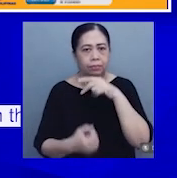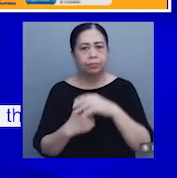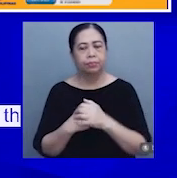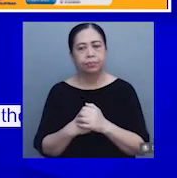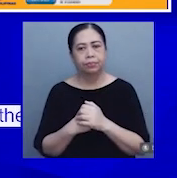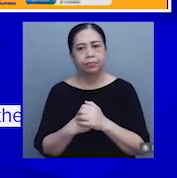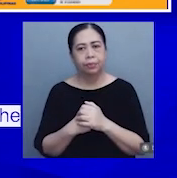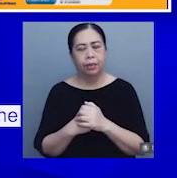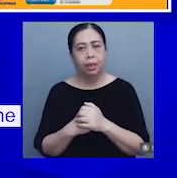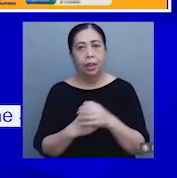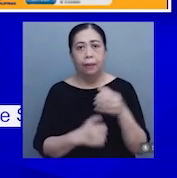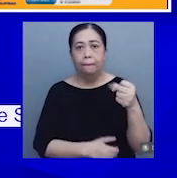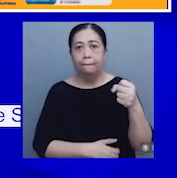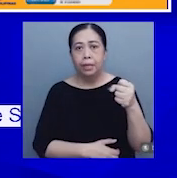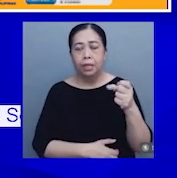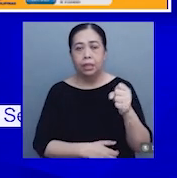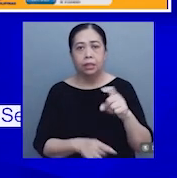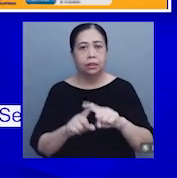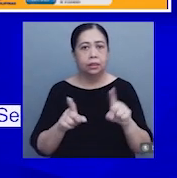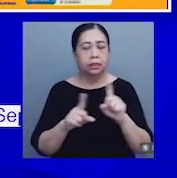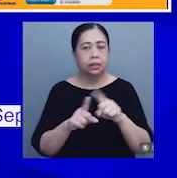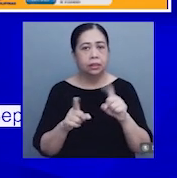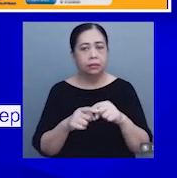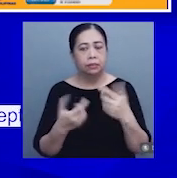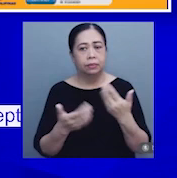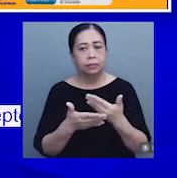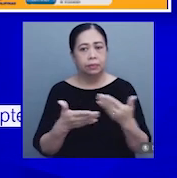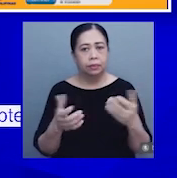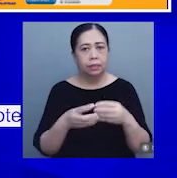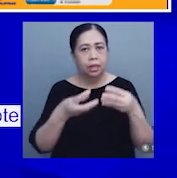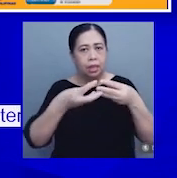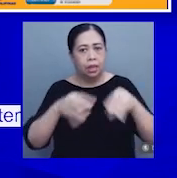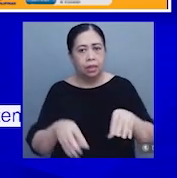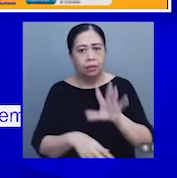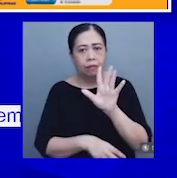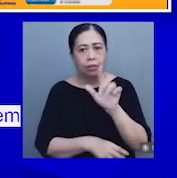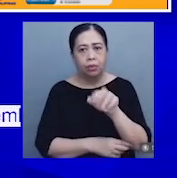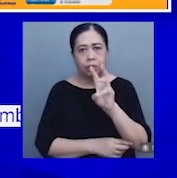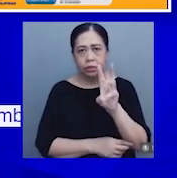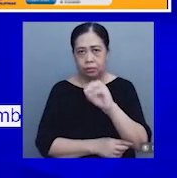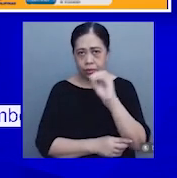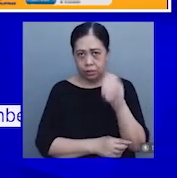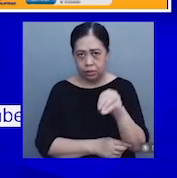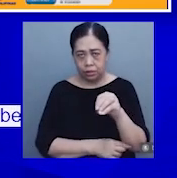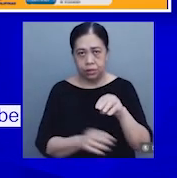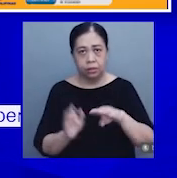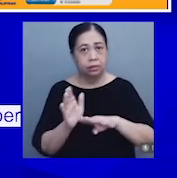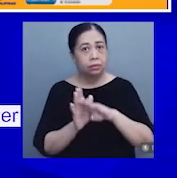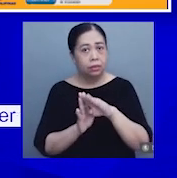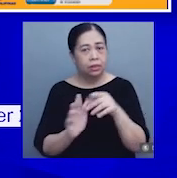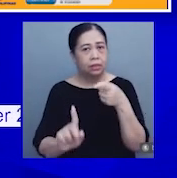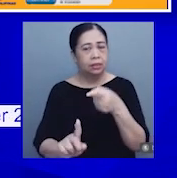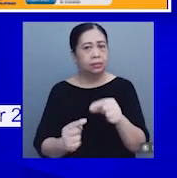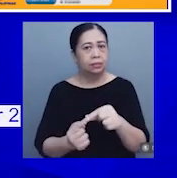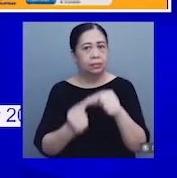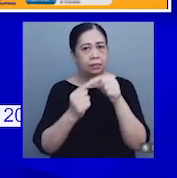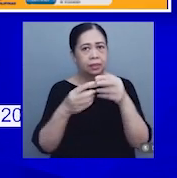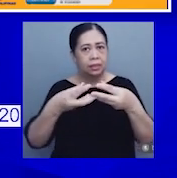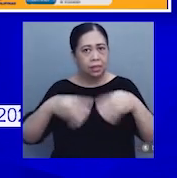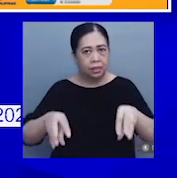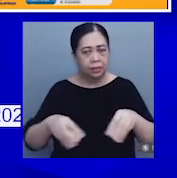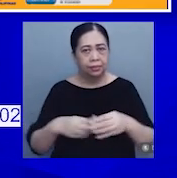Milk, other dairy products, and eggs na may 5.6% inflation. Particular dito ang itlog.